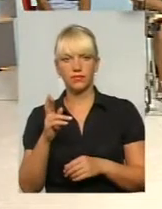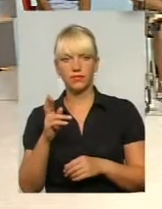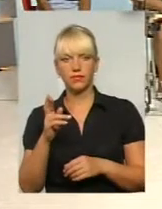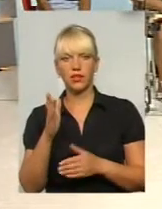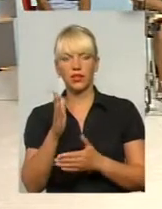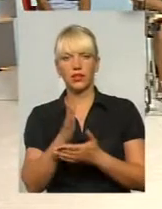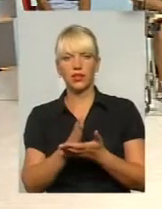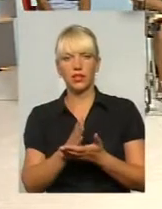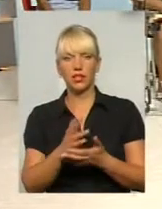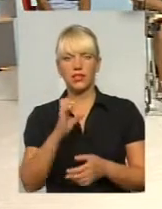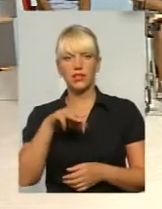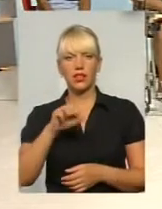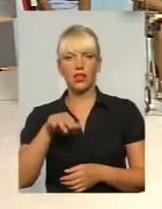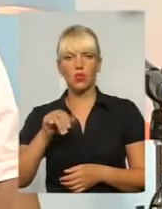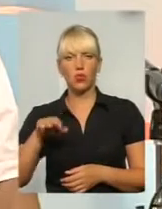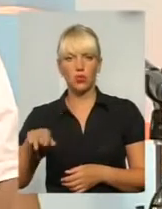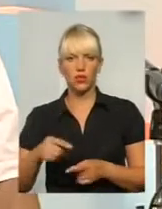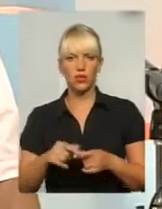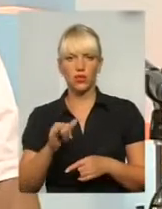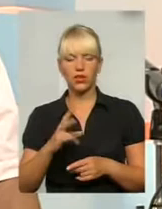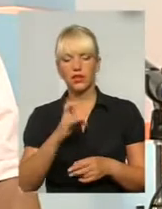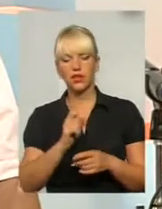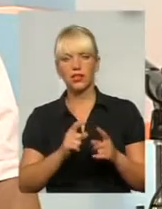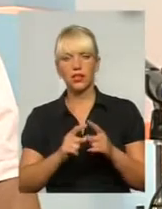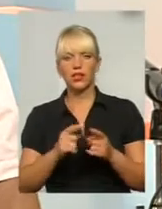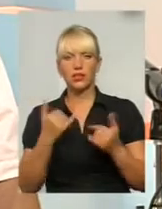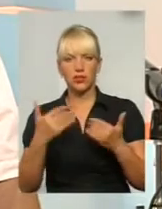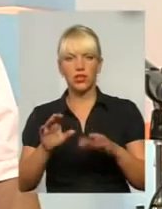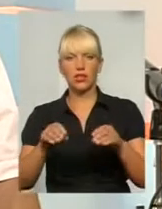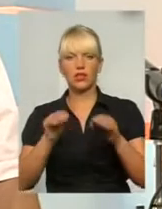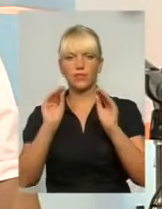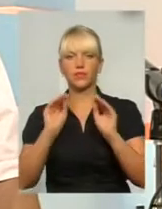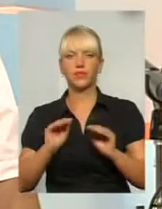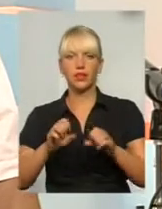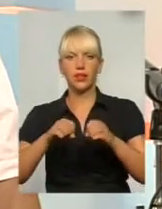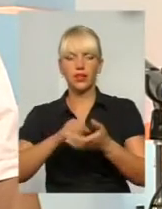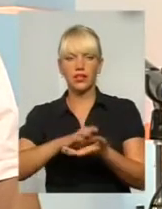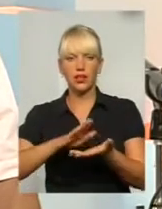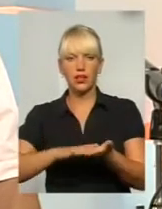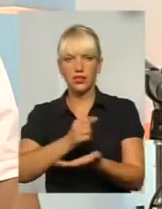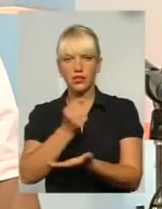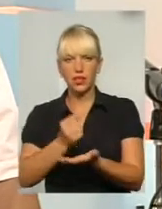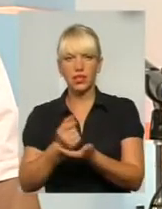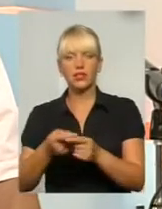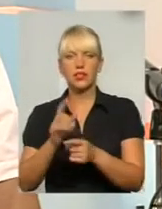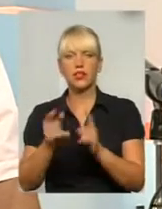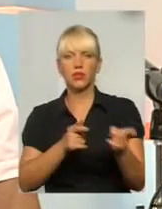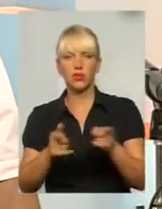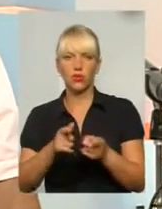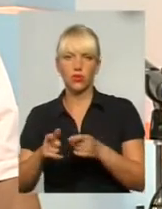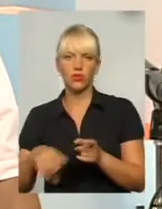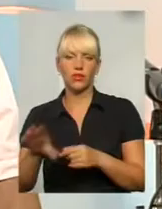є, ну, статут, зараз на стадії його реєстрації, на стадії підготовки всіх необхідних